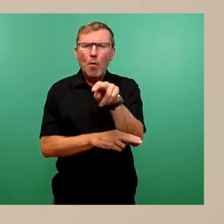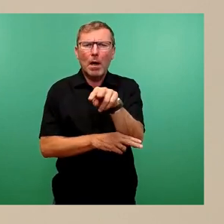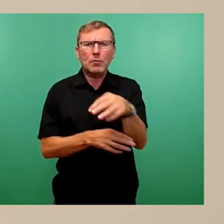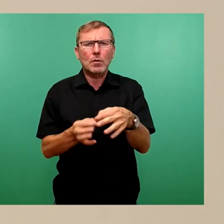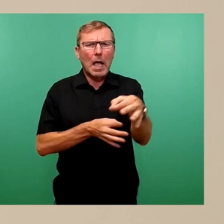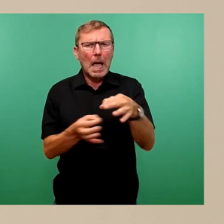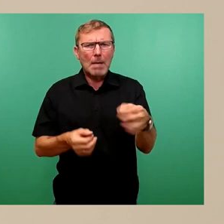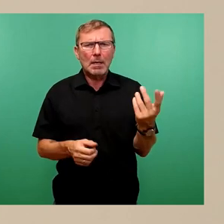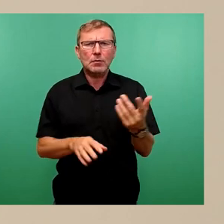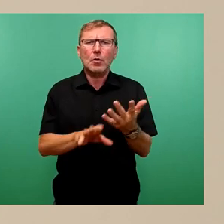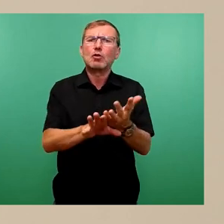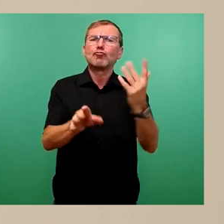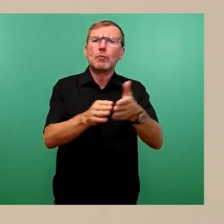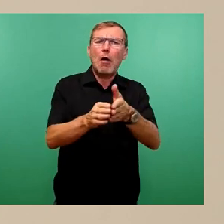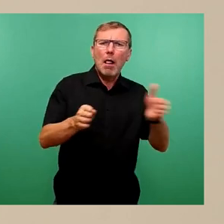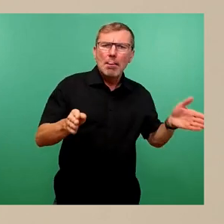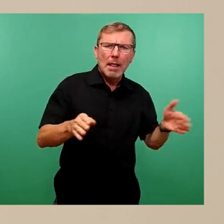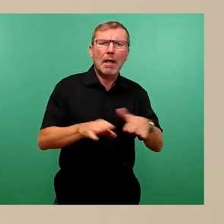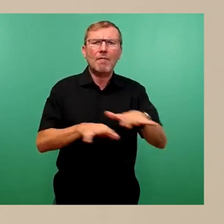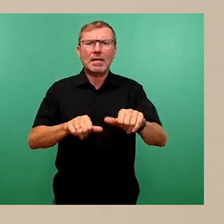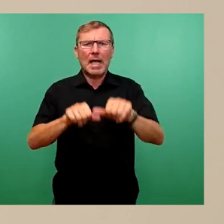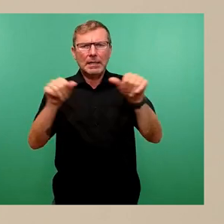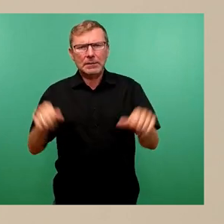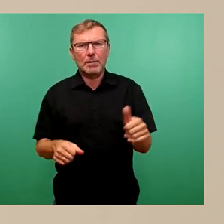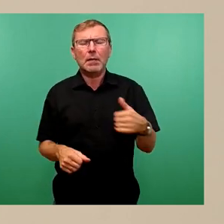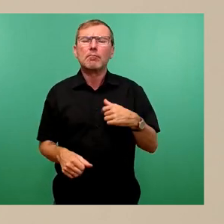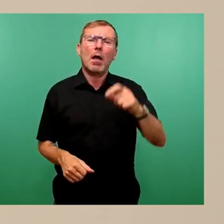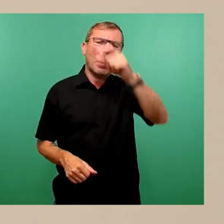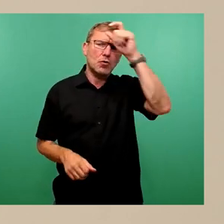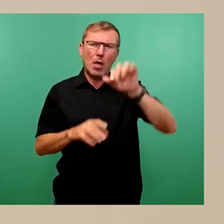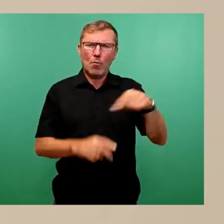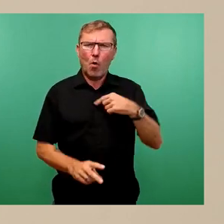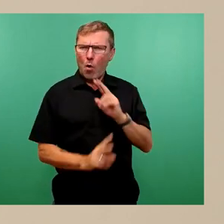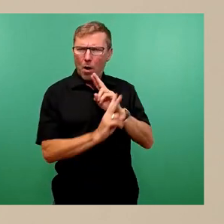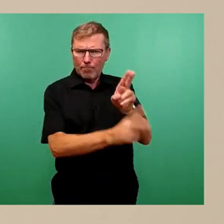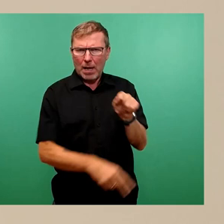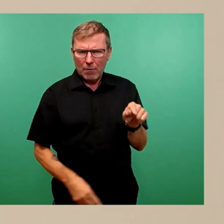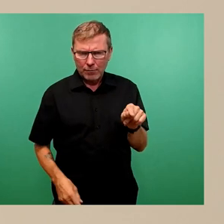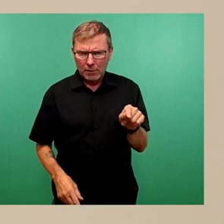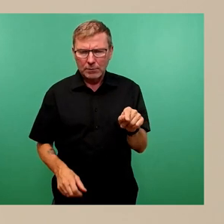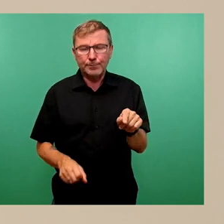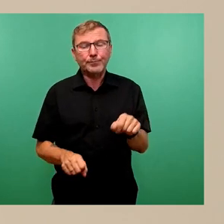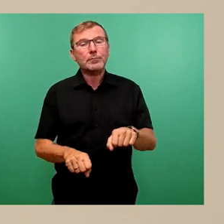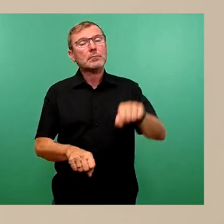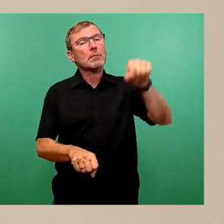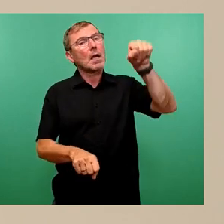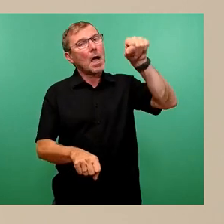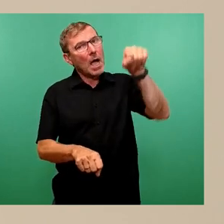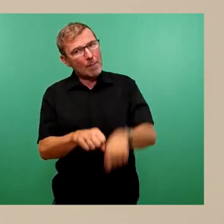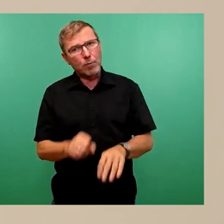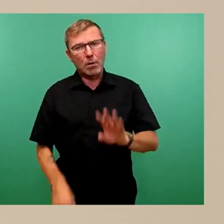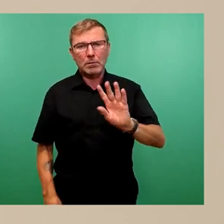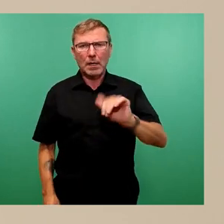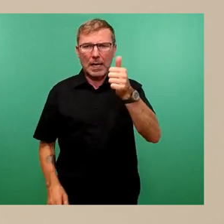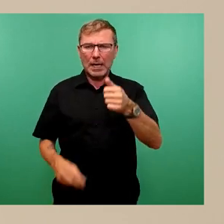Rückstaulängen und Verkehrsmengen. Wir haben dafür einen Ingenieurbüro beauftragt. Ein Abbruch nach der Erstevaluierung